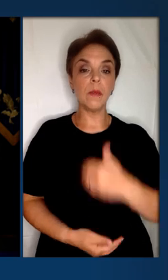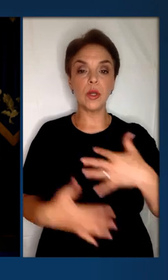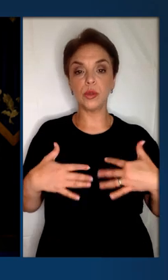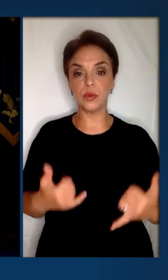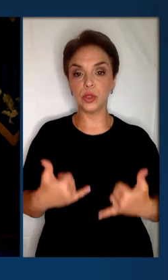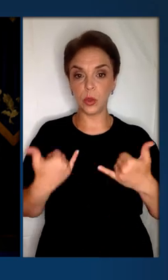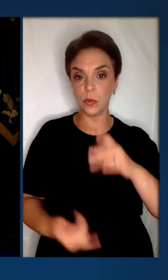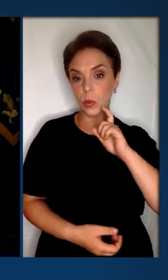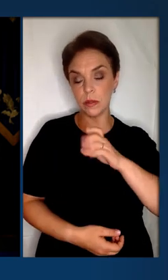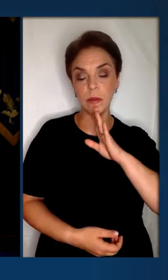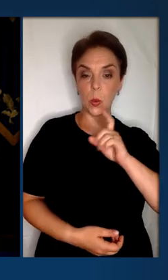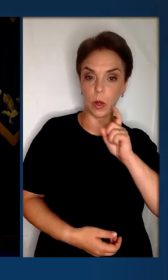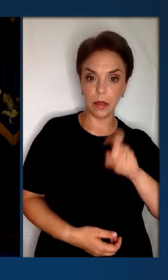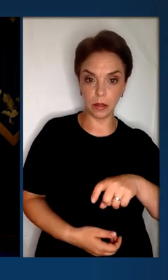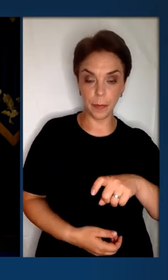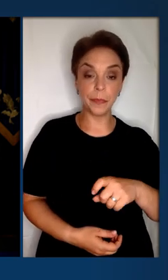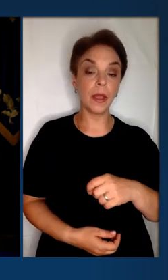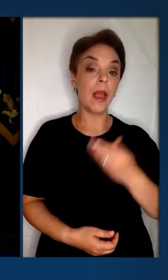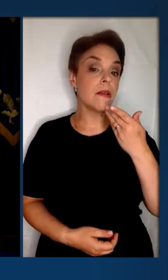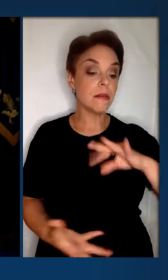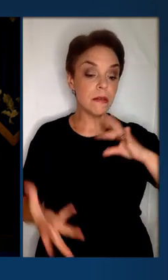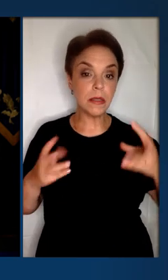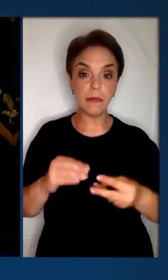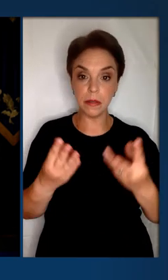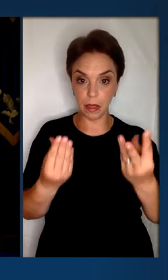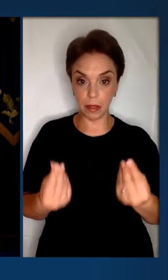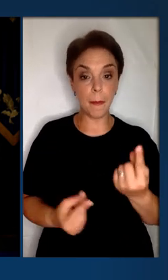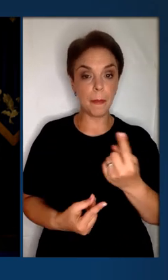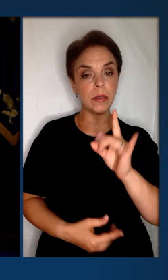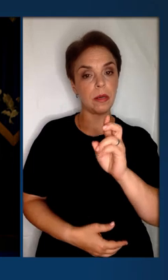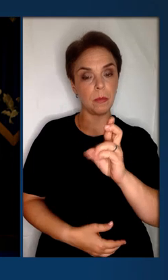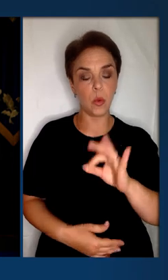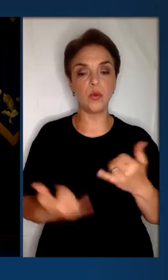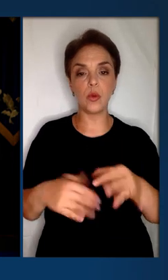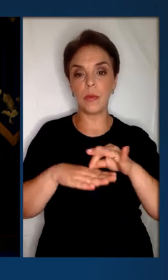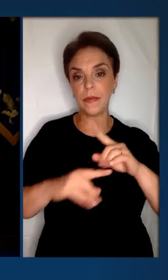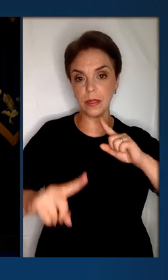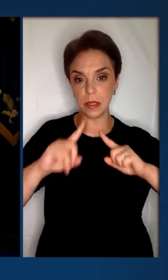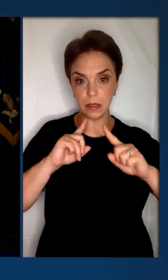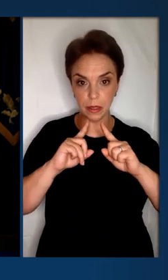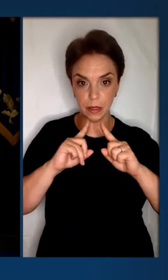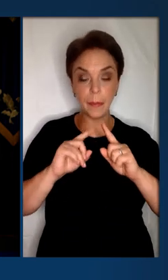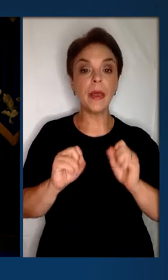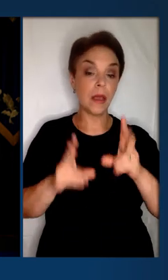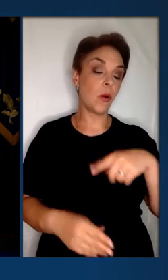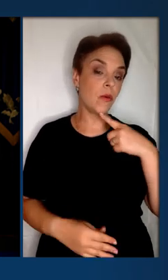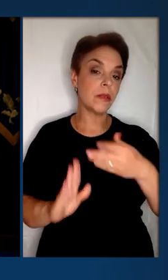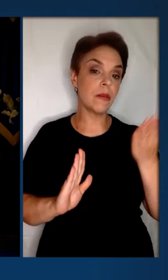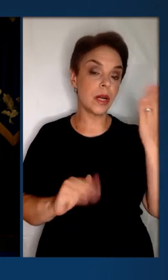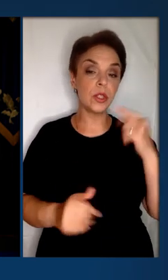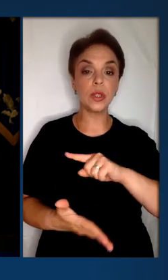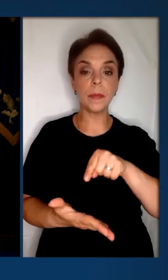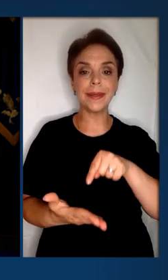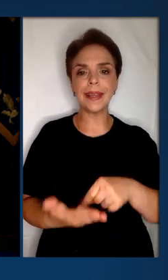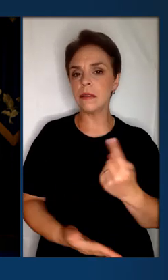Бажаю здоров'я, шановні українці і українки. Звіт за день. Перший РНБУ сьогодні провів засідання, як і